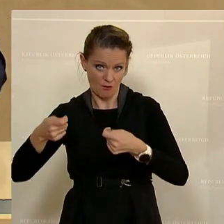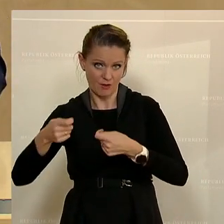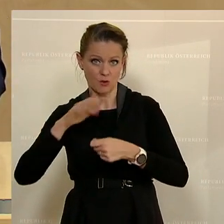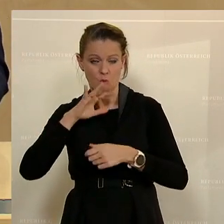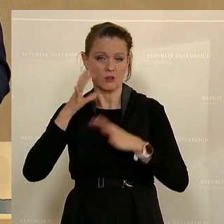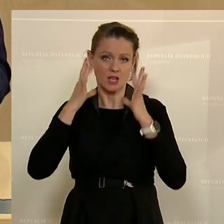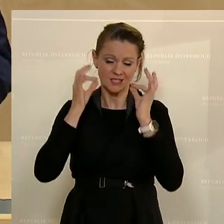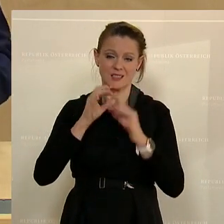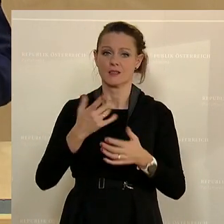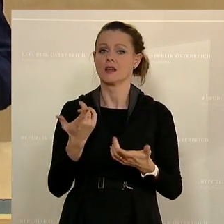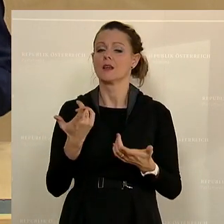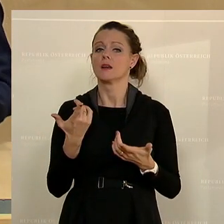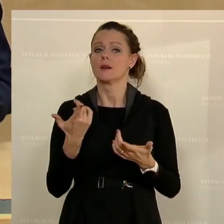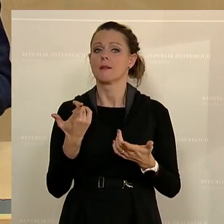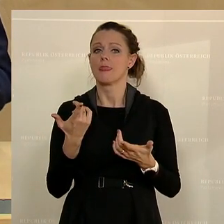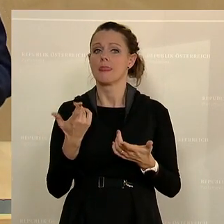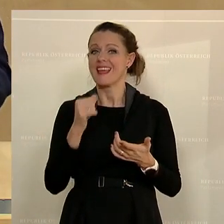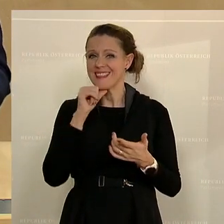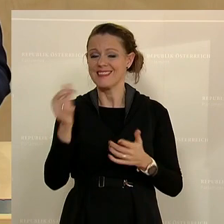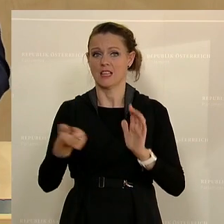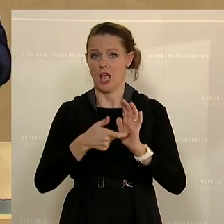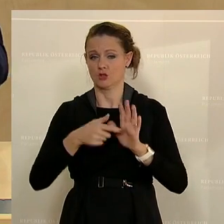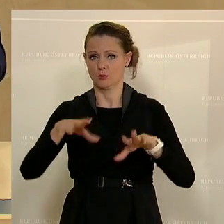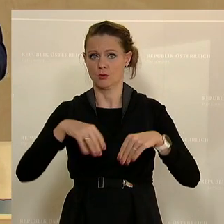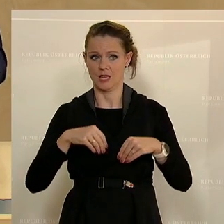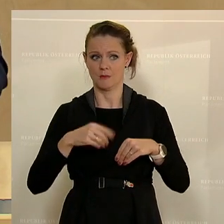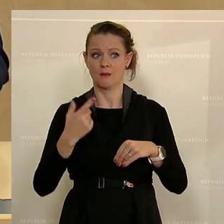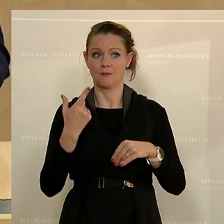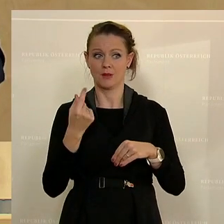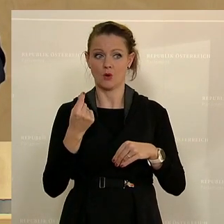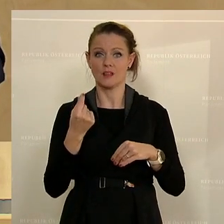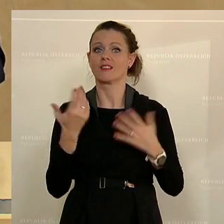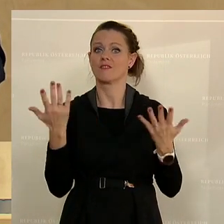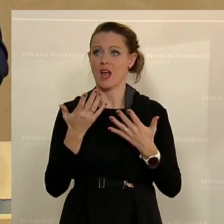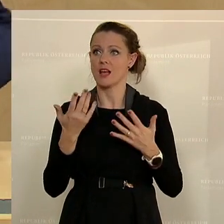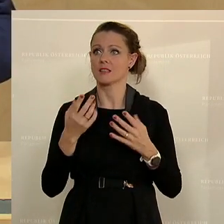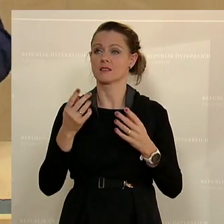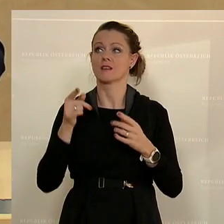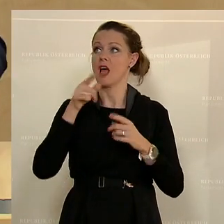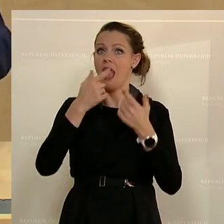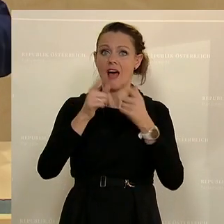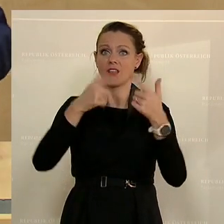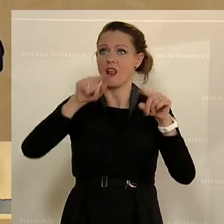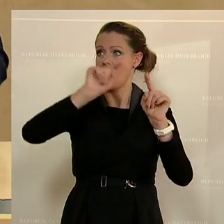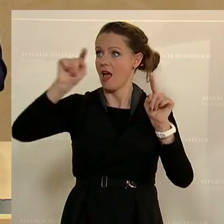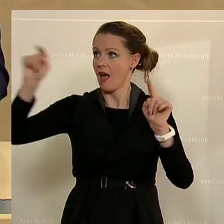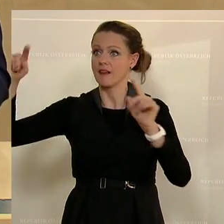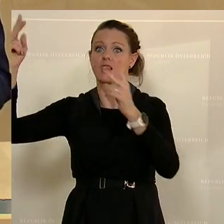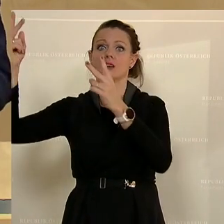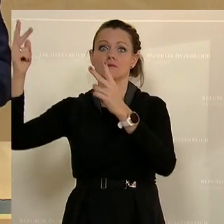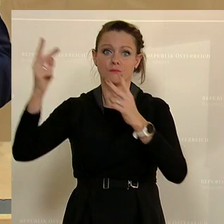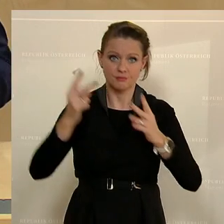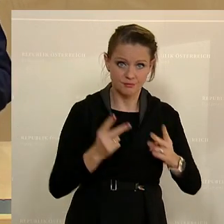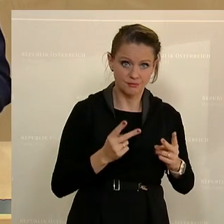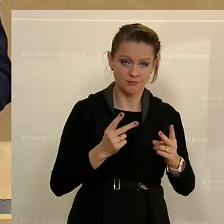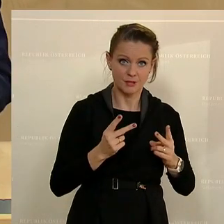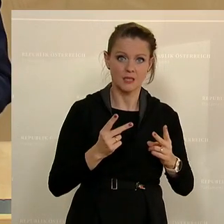Länder, von denen Tiere nach Österreich kommen, müssen diese Tollwutimpfung haben. Das heißt nicht nur die 27 Binnenmarktländer,